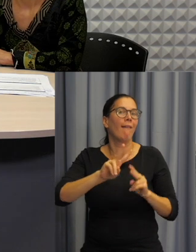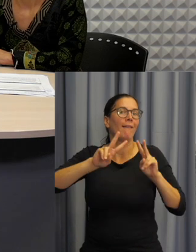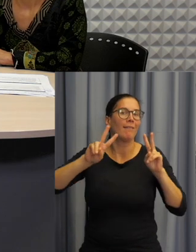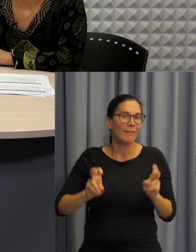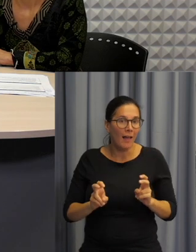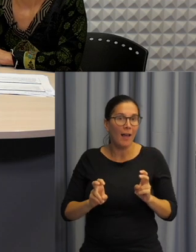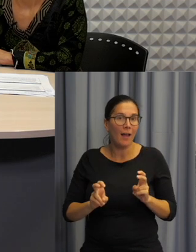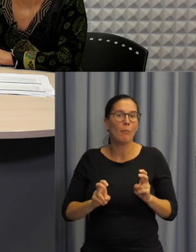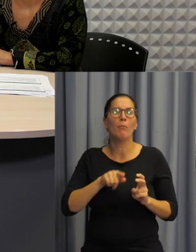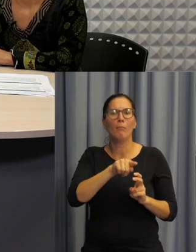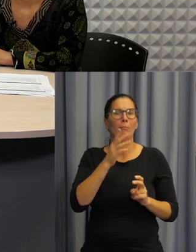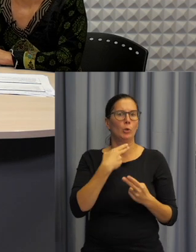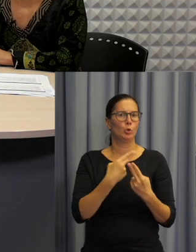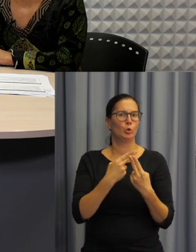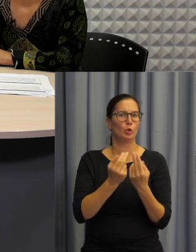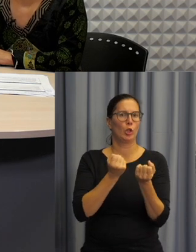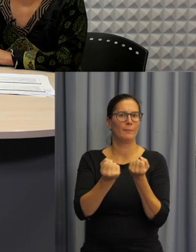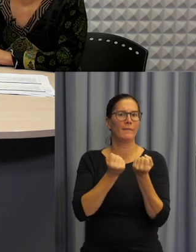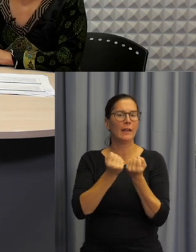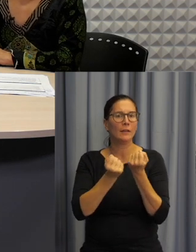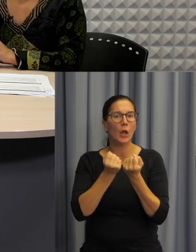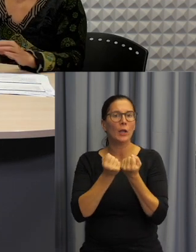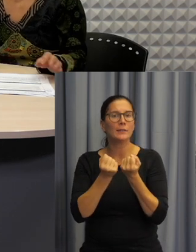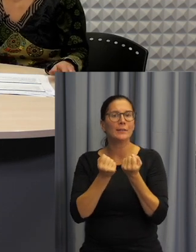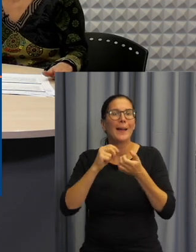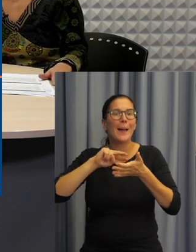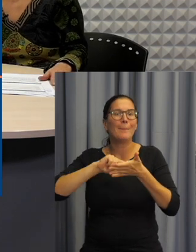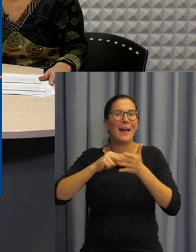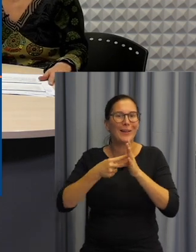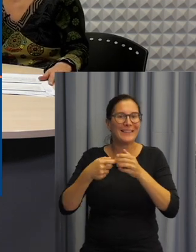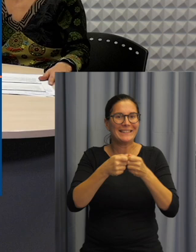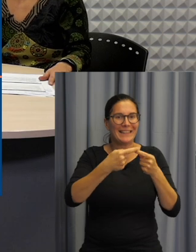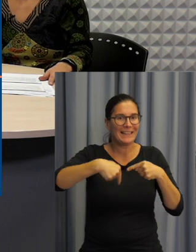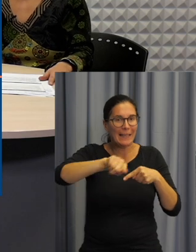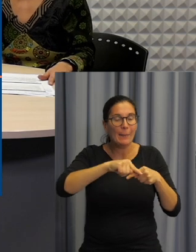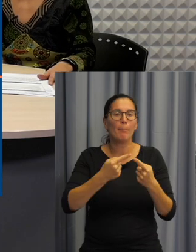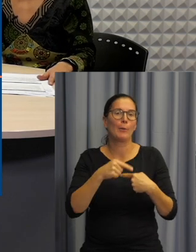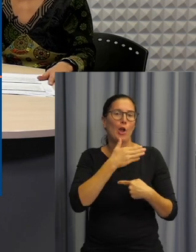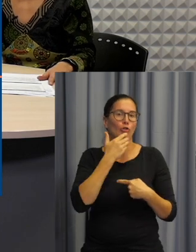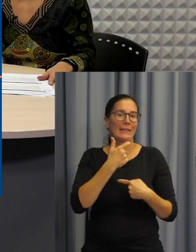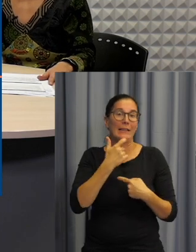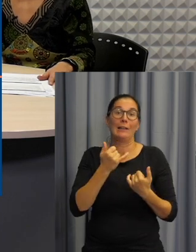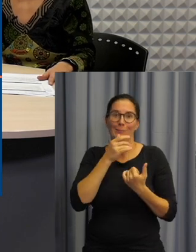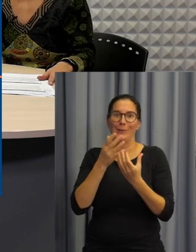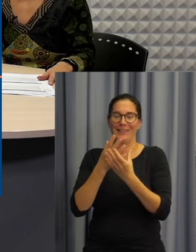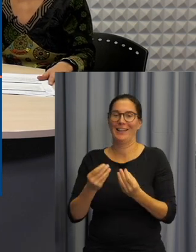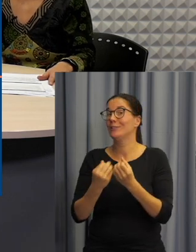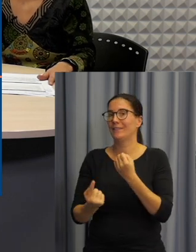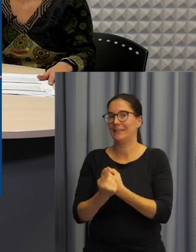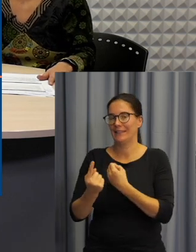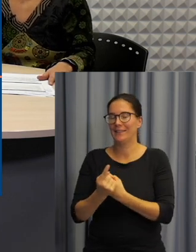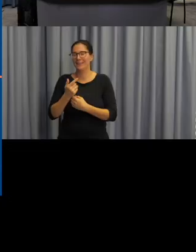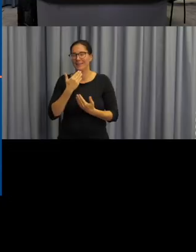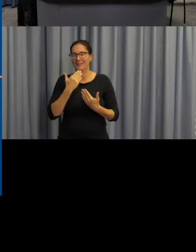jako garant obsahový metodického týmu připravila pro vás, učitele českého jazyka.